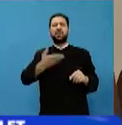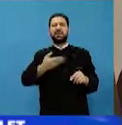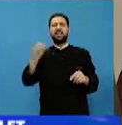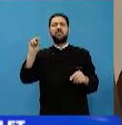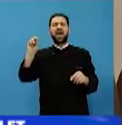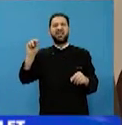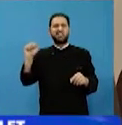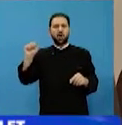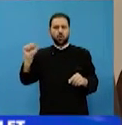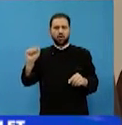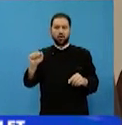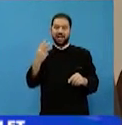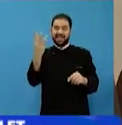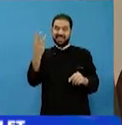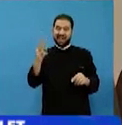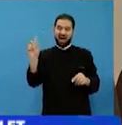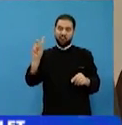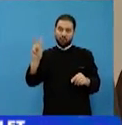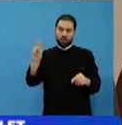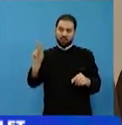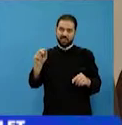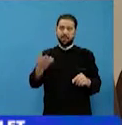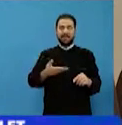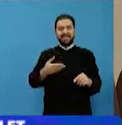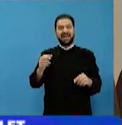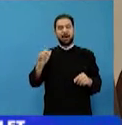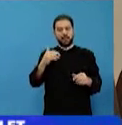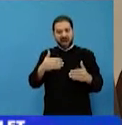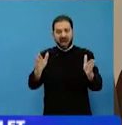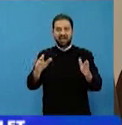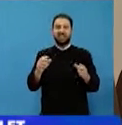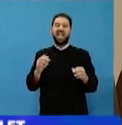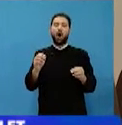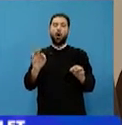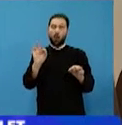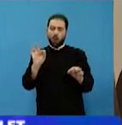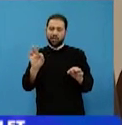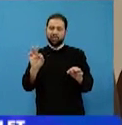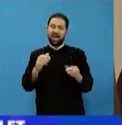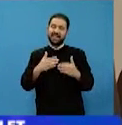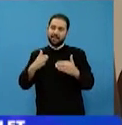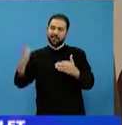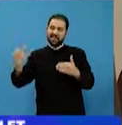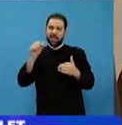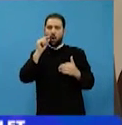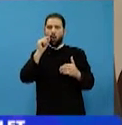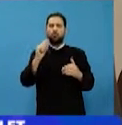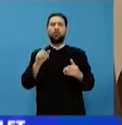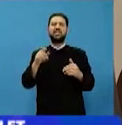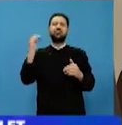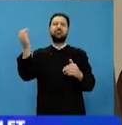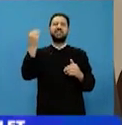Sfântul Cuvios pleacă de la originea îndepărtării omului de Dumnezeu, adică de acolo unde trebuie să plece